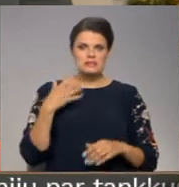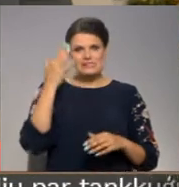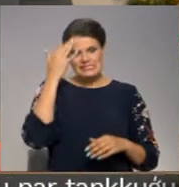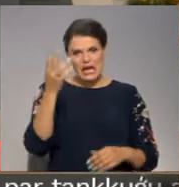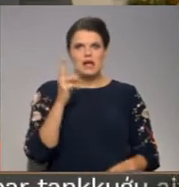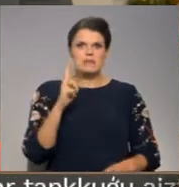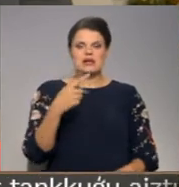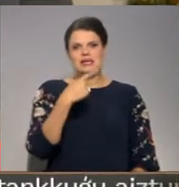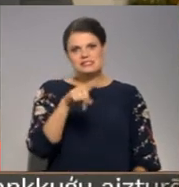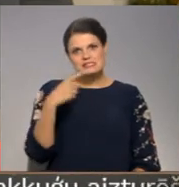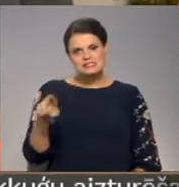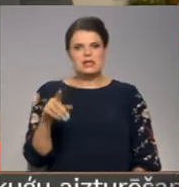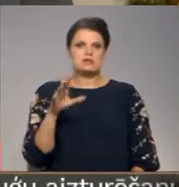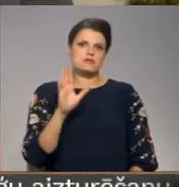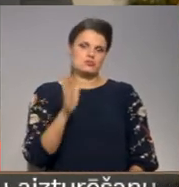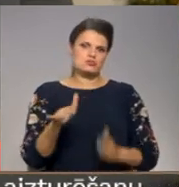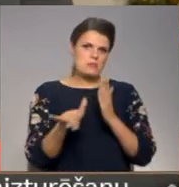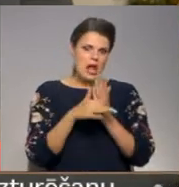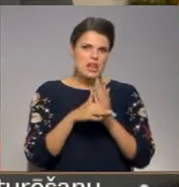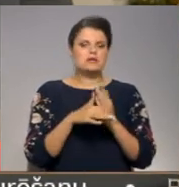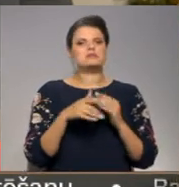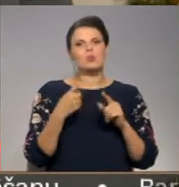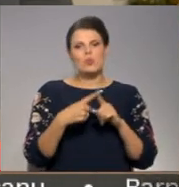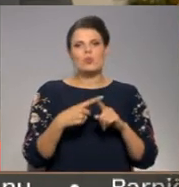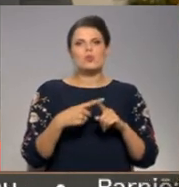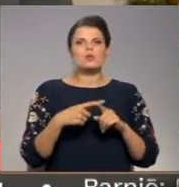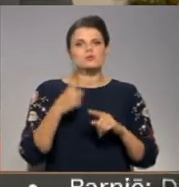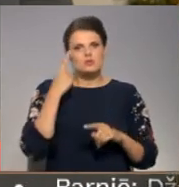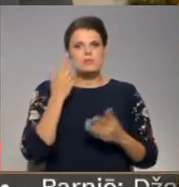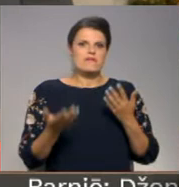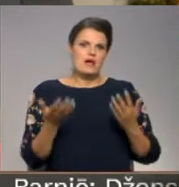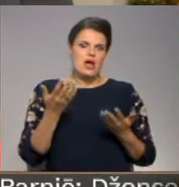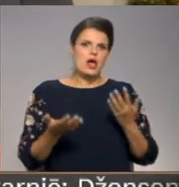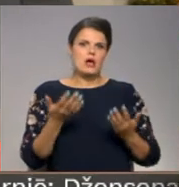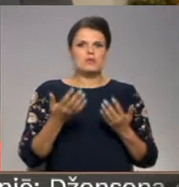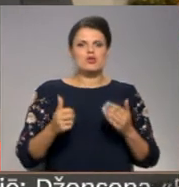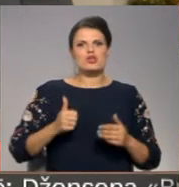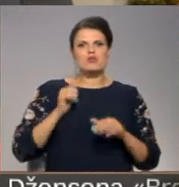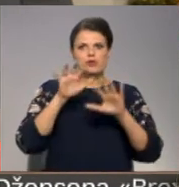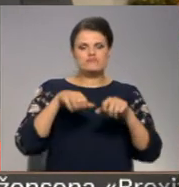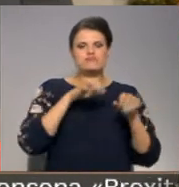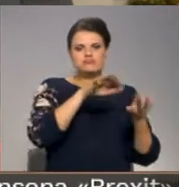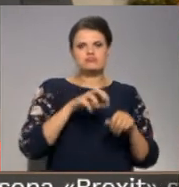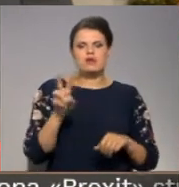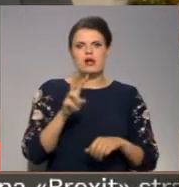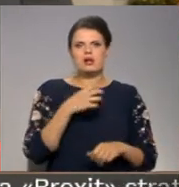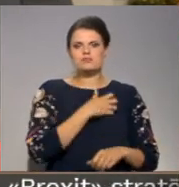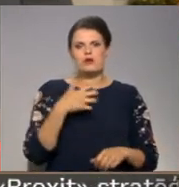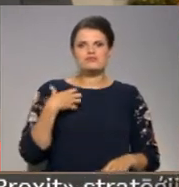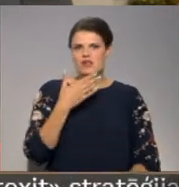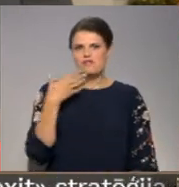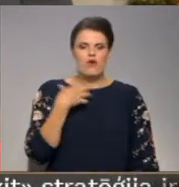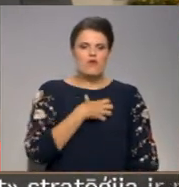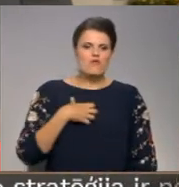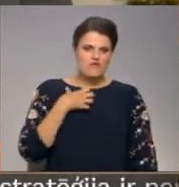cerības uz citiem saviem resursiem, un attiecīgi izsveram iespēju atsevināt īpašumus, kas pašvaldībai nav nepieciešami